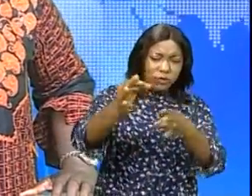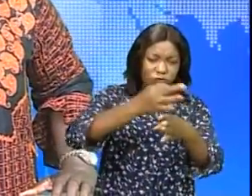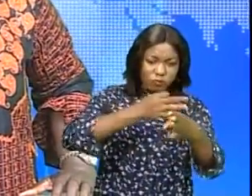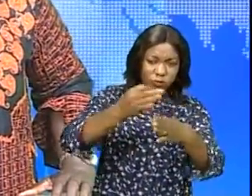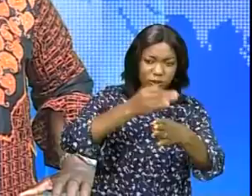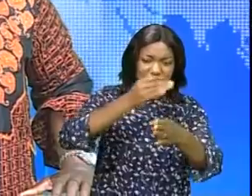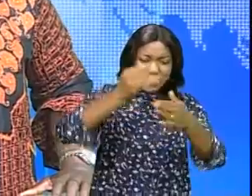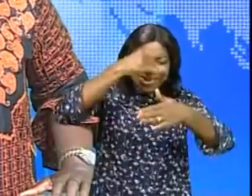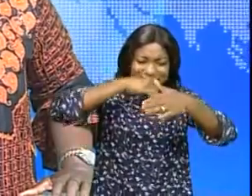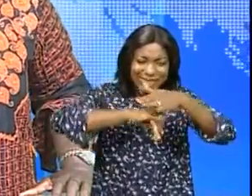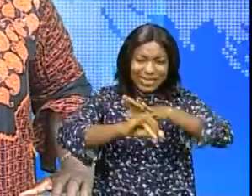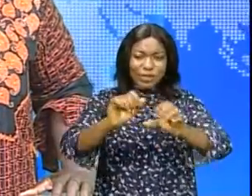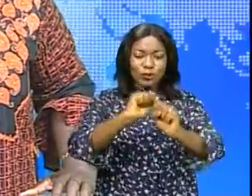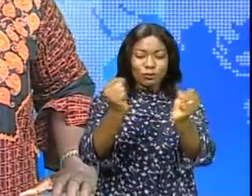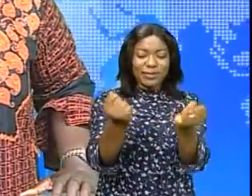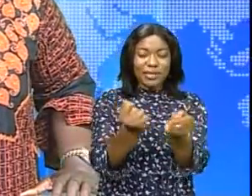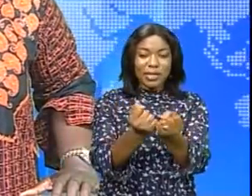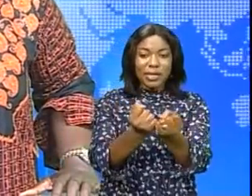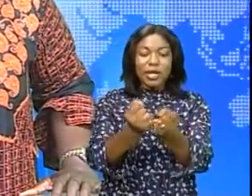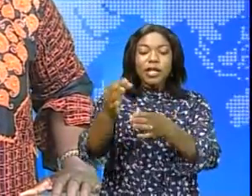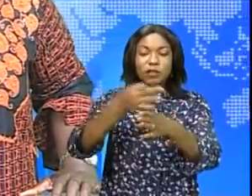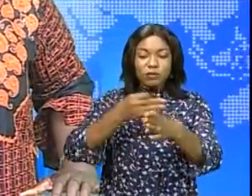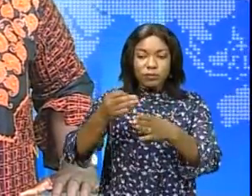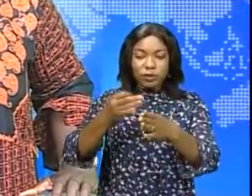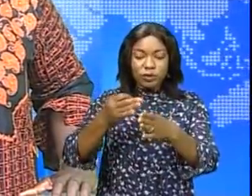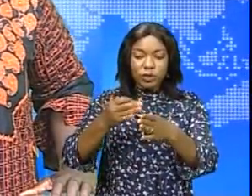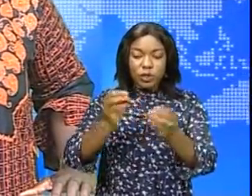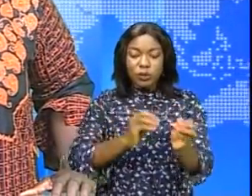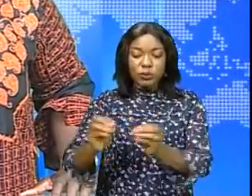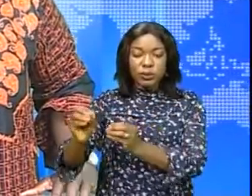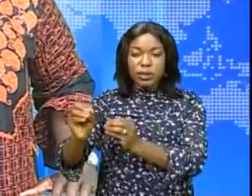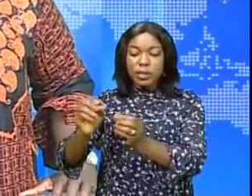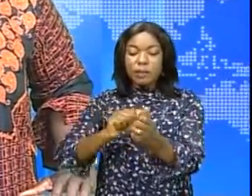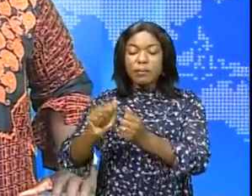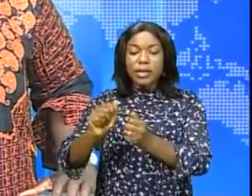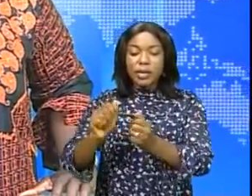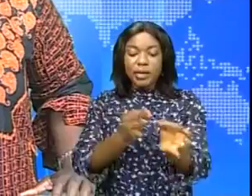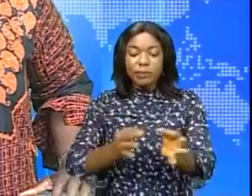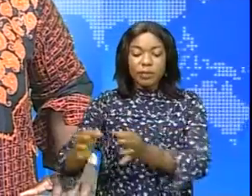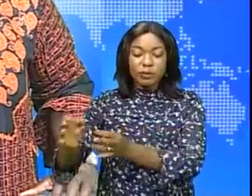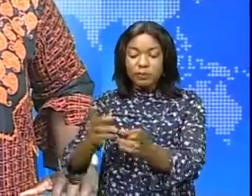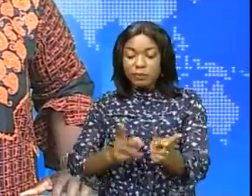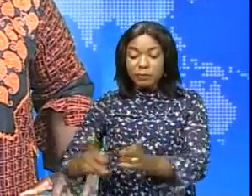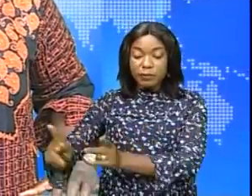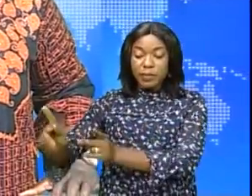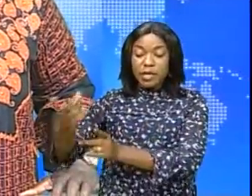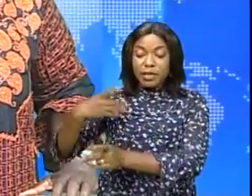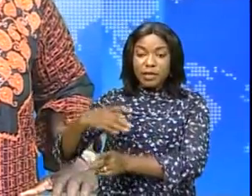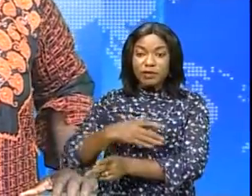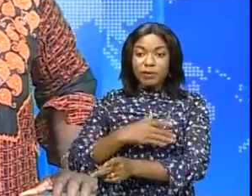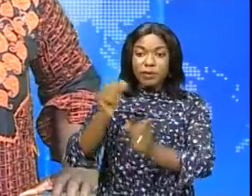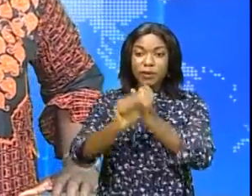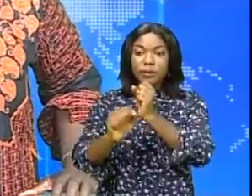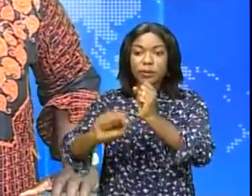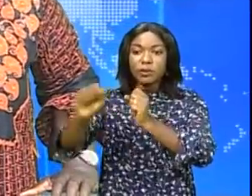sociale. La formation a été organisée par la plateforme des femmes unies pour le progrès, et pour la promotion